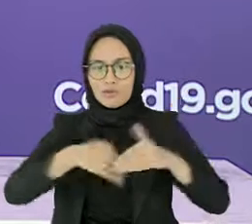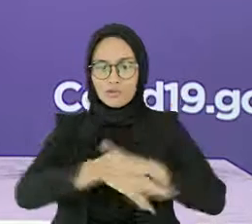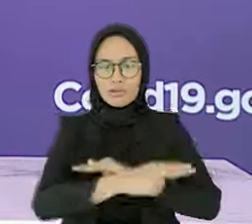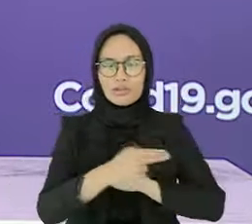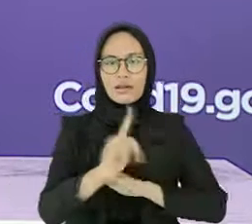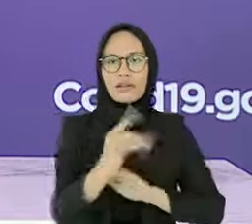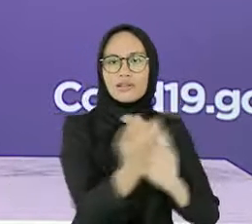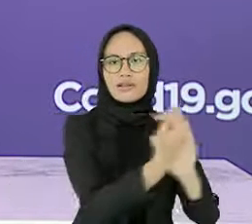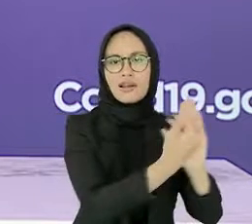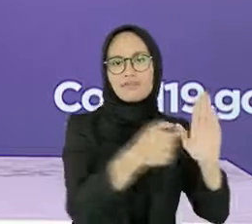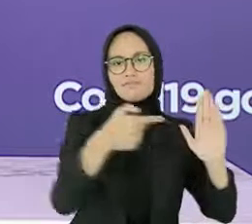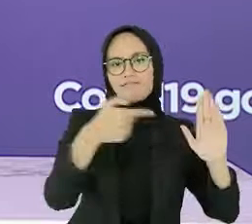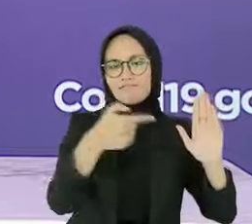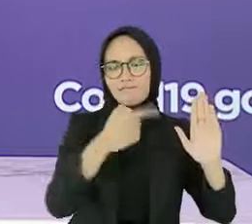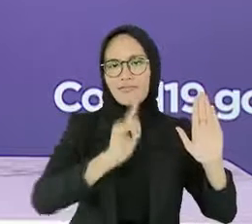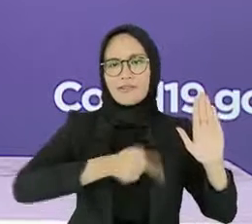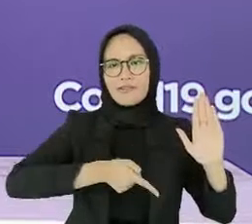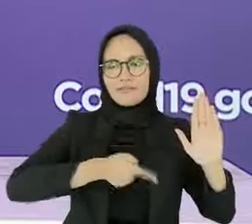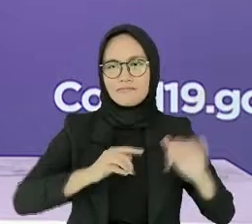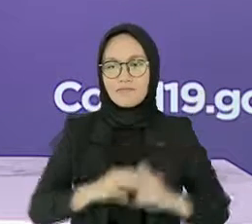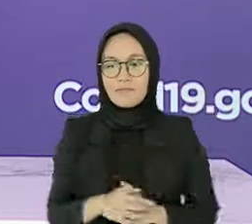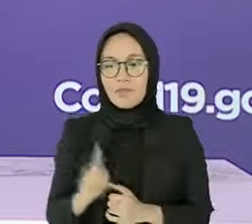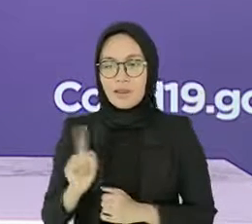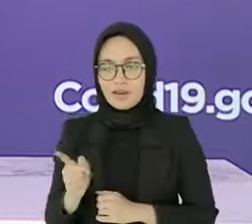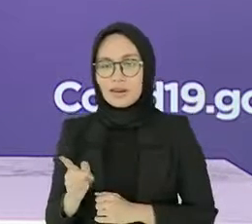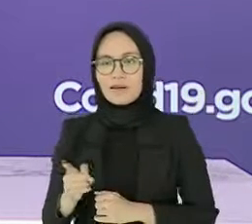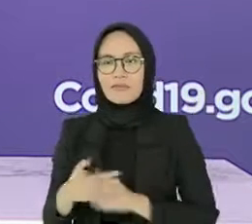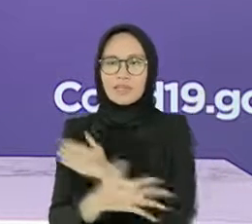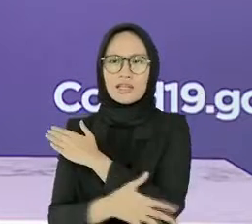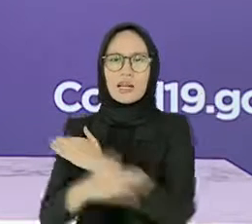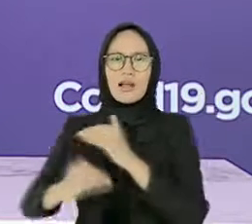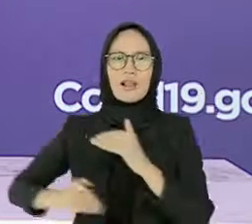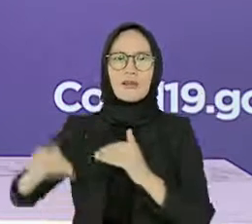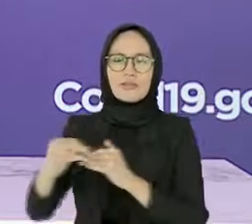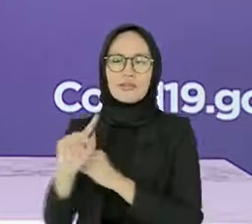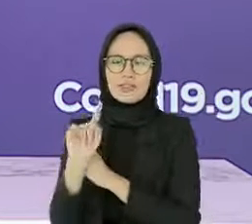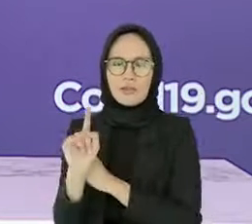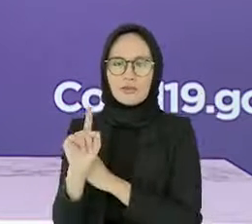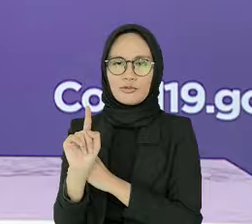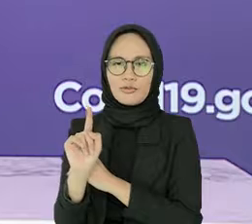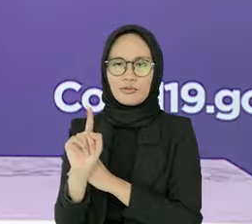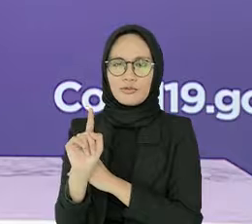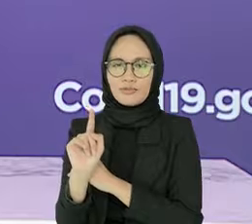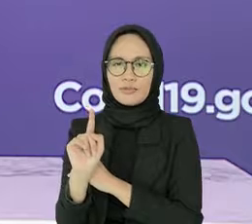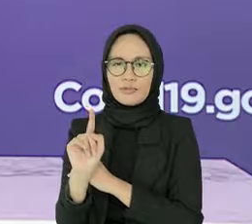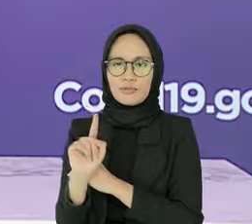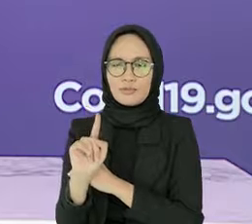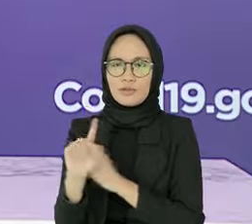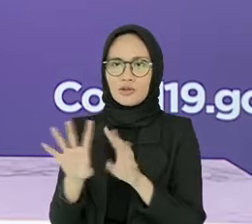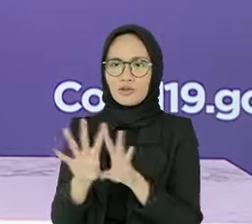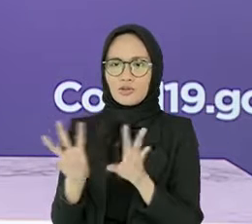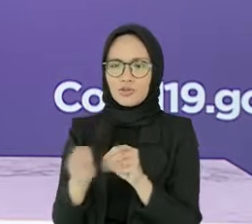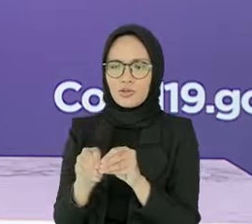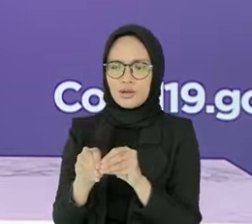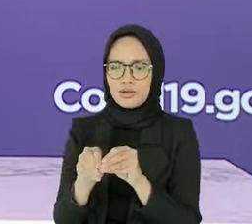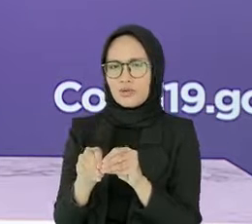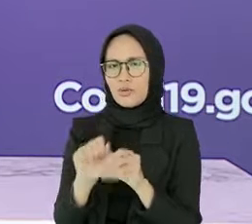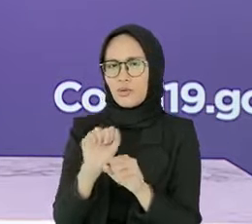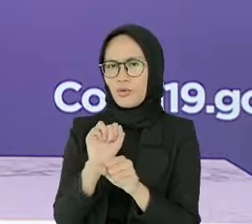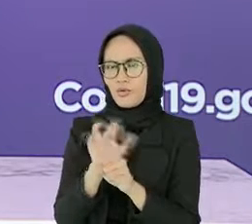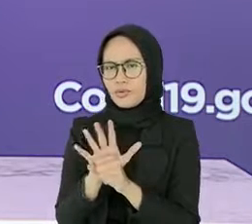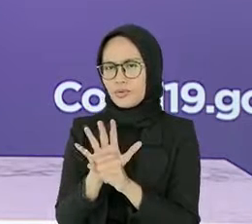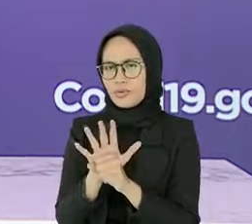18 negara, yaitu beberapa negara level 1 dengan risiko rendah, yaitu negara dengan jumlah kasus konfirmasi